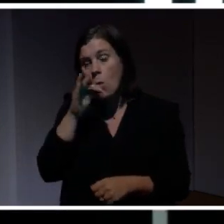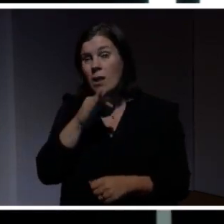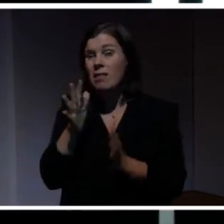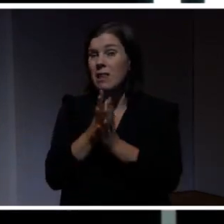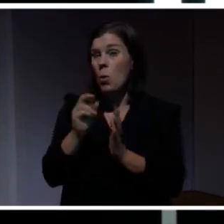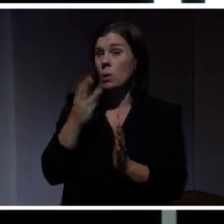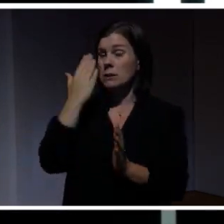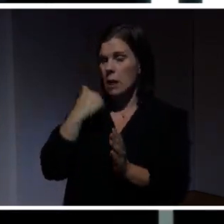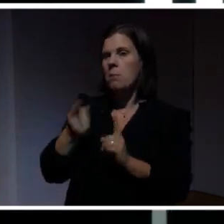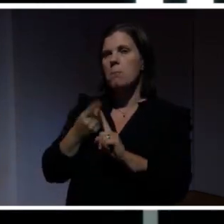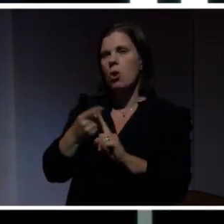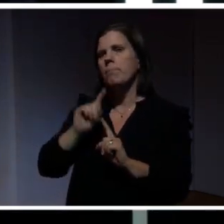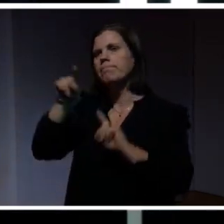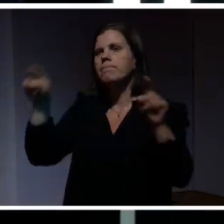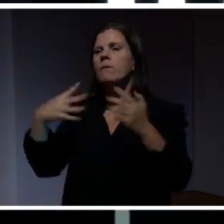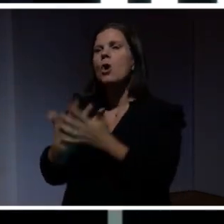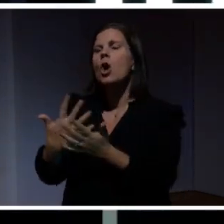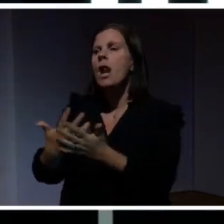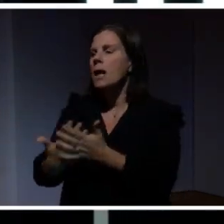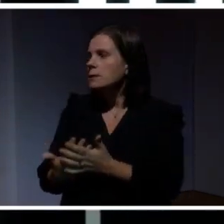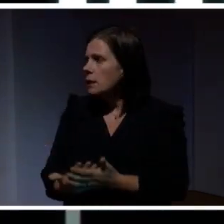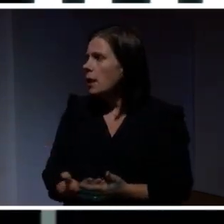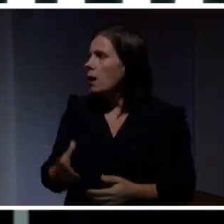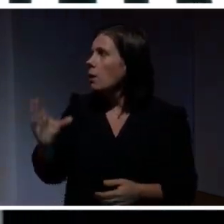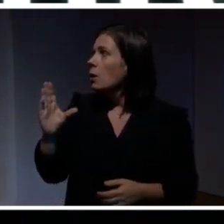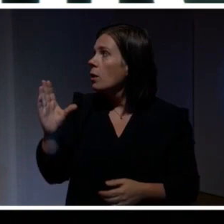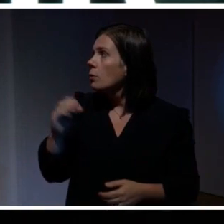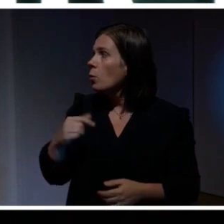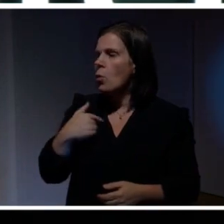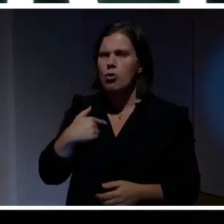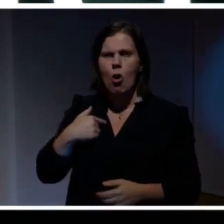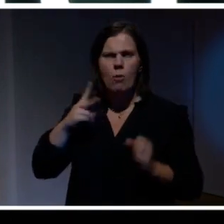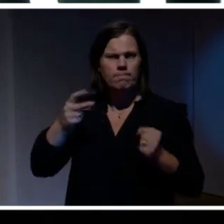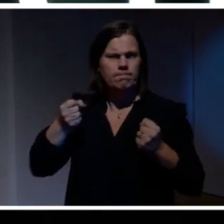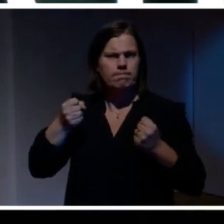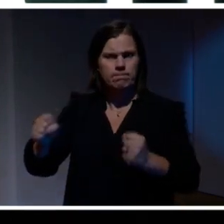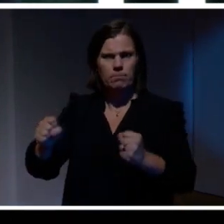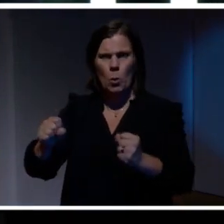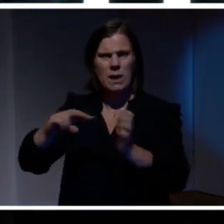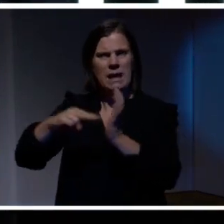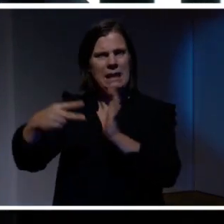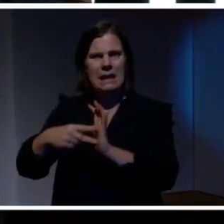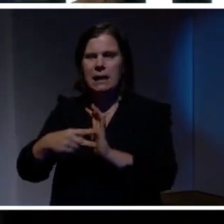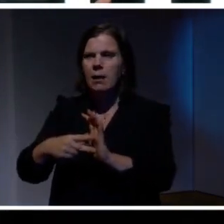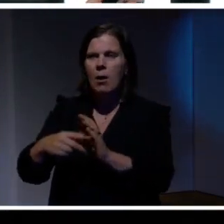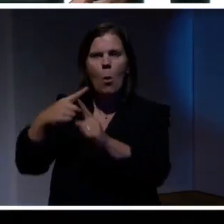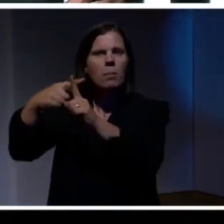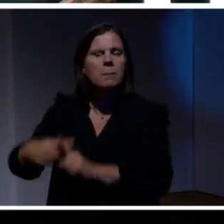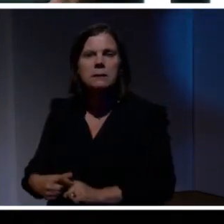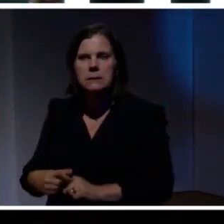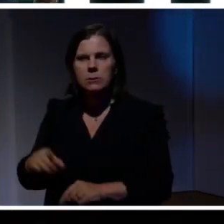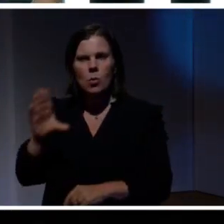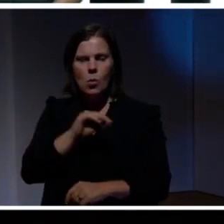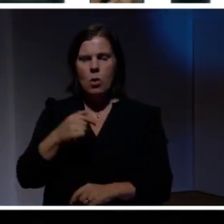år sedan så började jag också föreläsa. Och då var jag en sån här otroligt entusiastisk teknikoptimist. Och det var en tid där vi